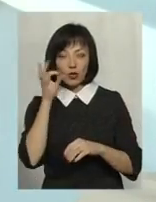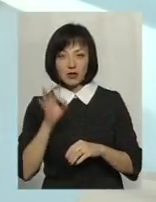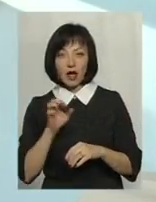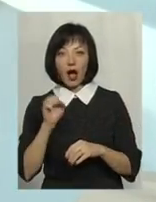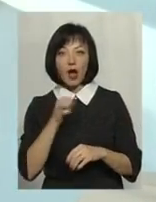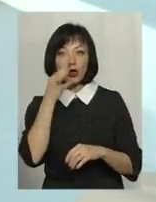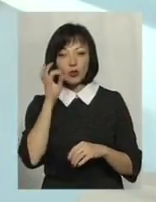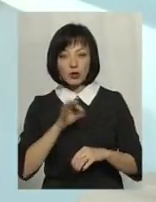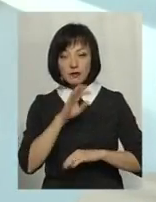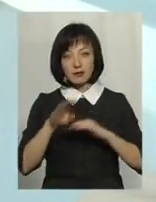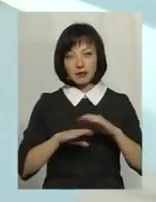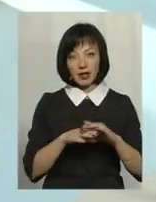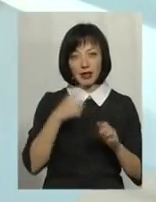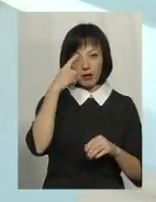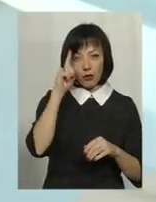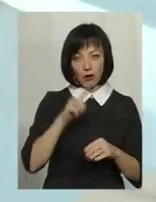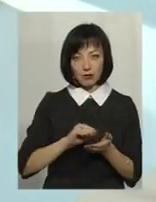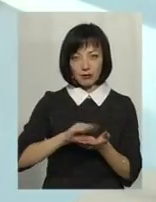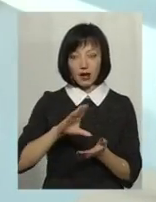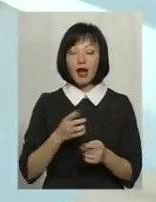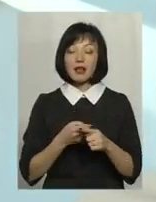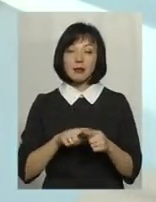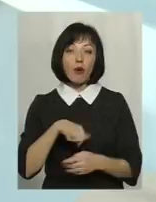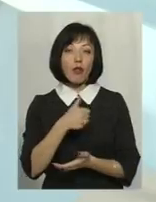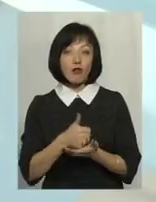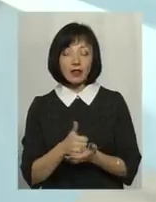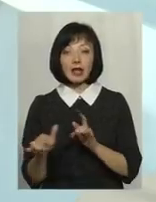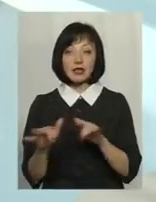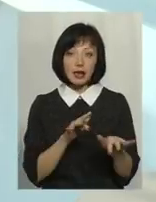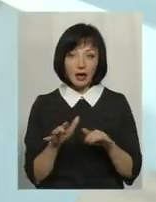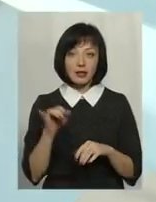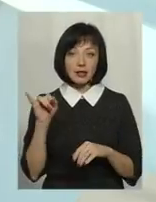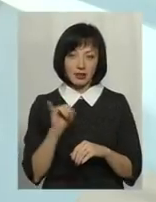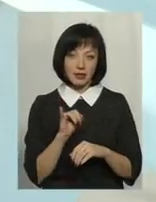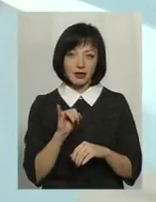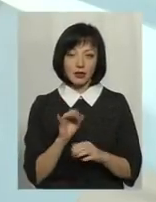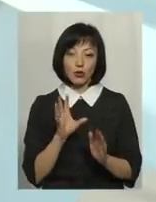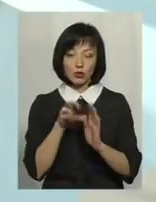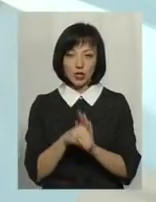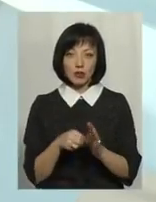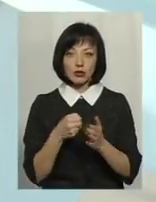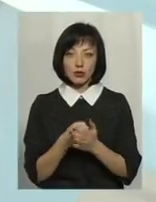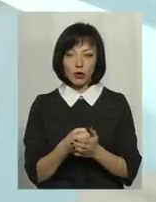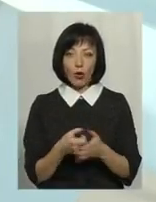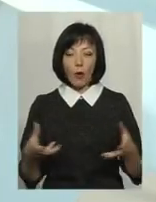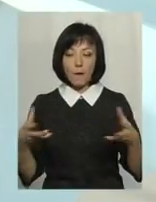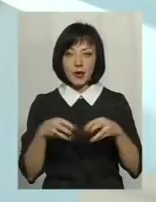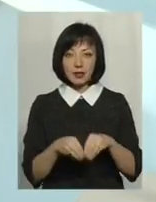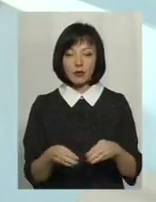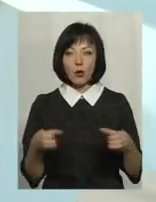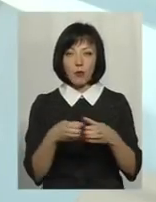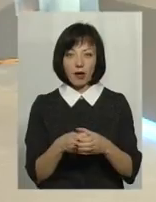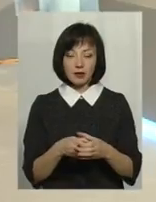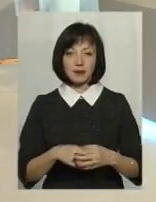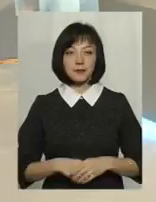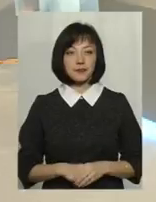досвід, а саме досвід повинен породити теорію. Тому, саме головне, діяти і долучатися до кооперативів, до команд, до